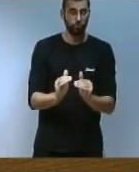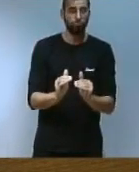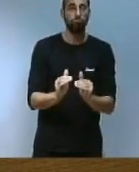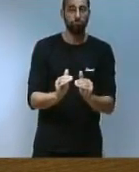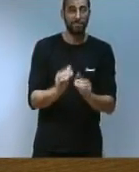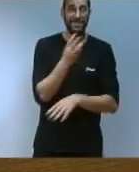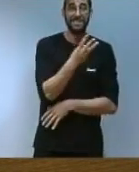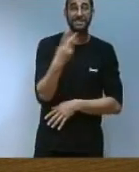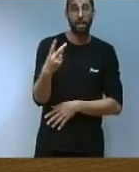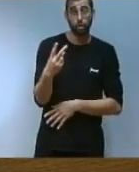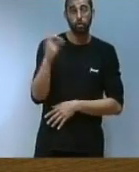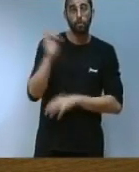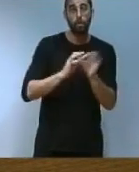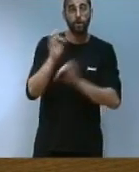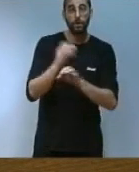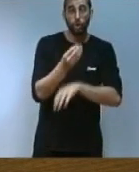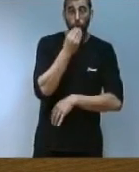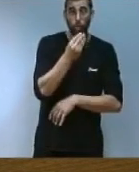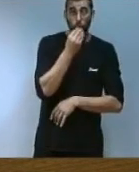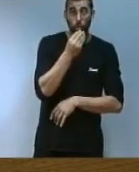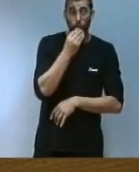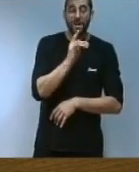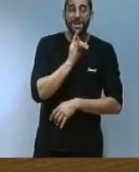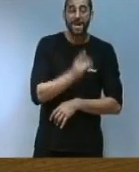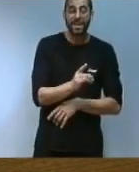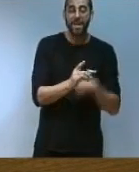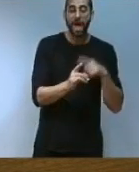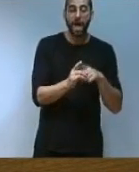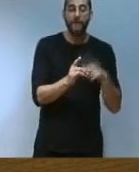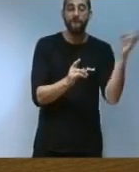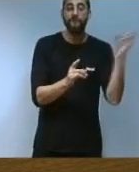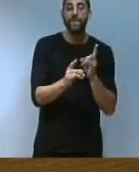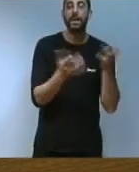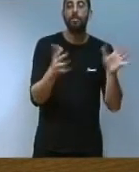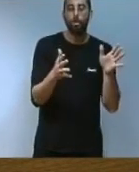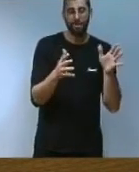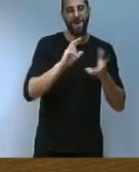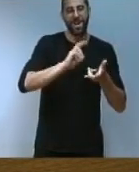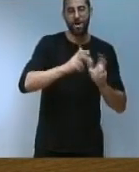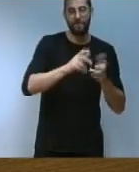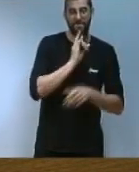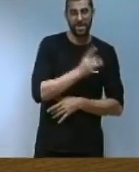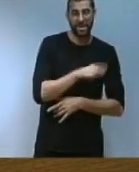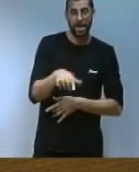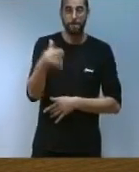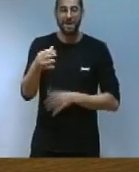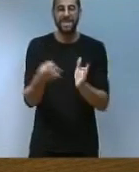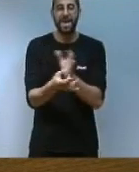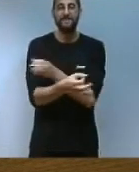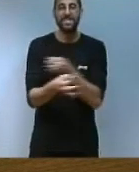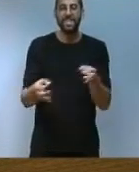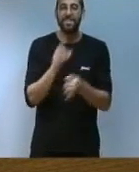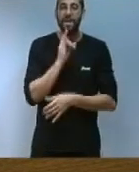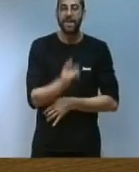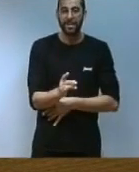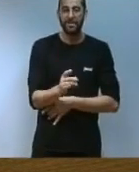el 32% del consum final brut d'energia procedísca d'energies renovables així com l'increment de l'eficiència energètica en el menys el 32